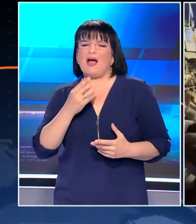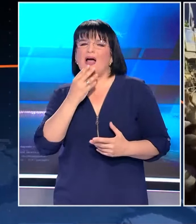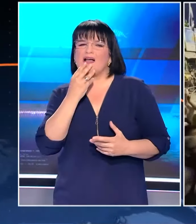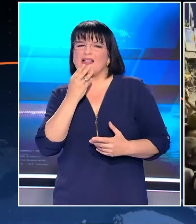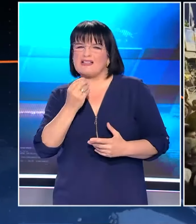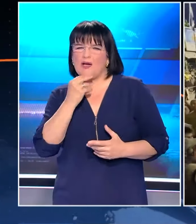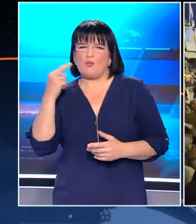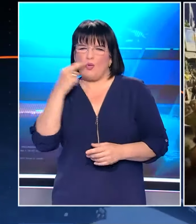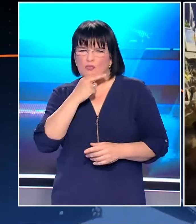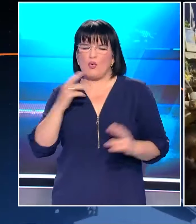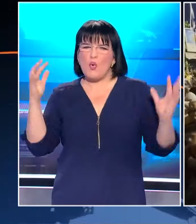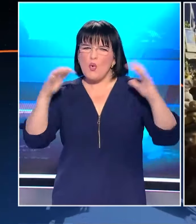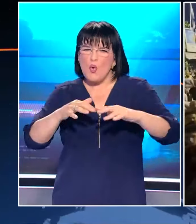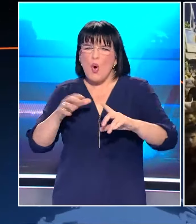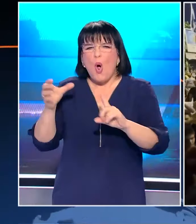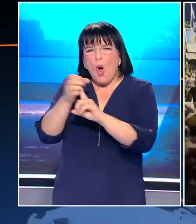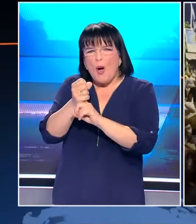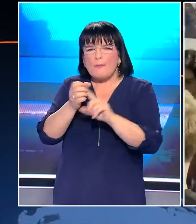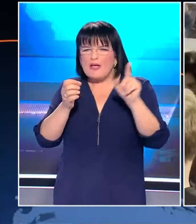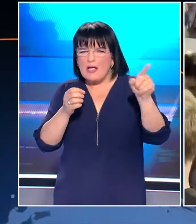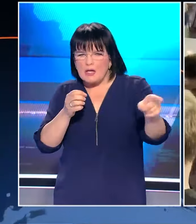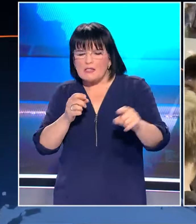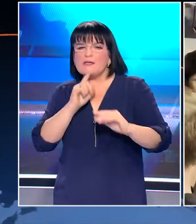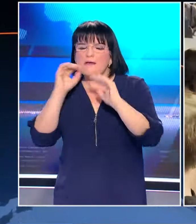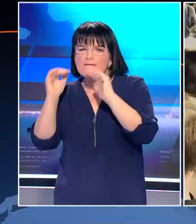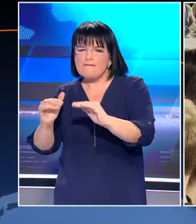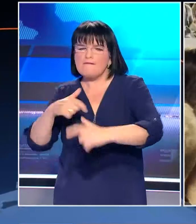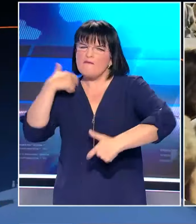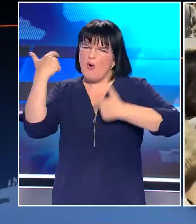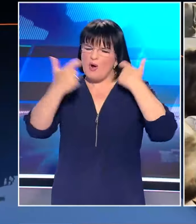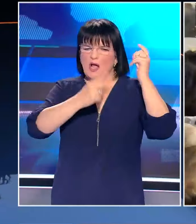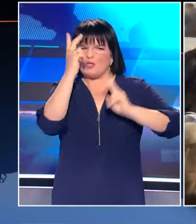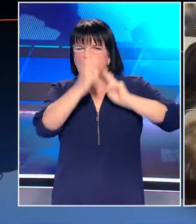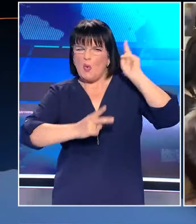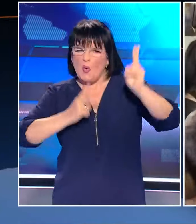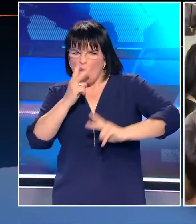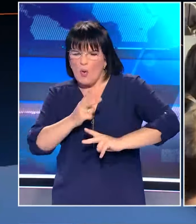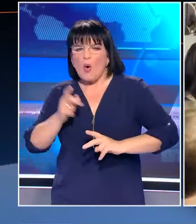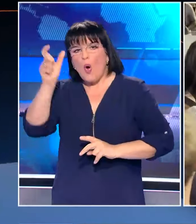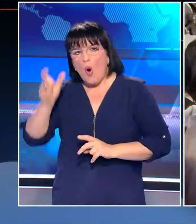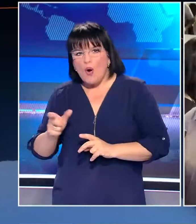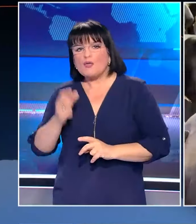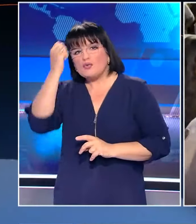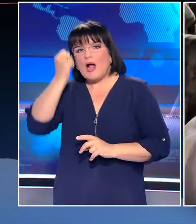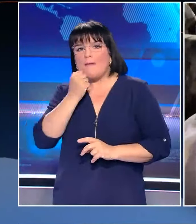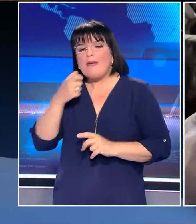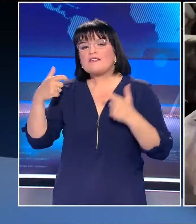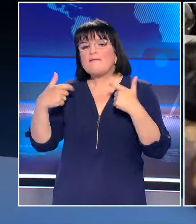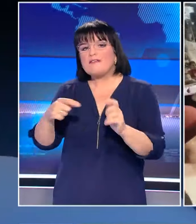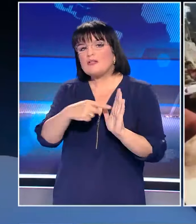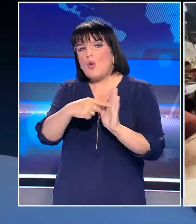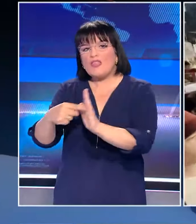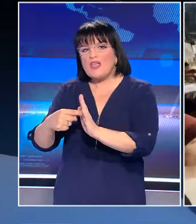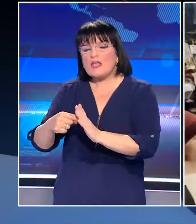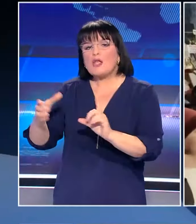με τις διαδηλώσεις συγγενών ομήρων και πολιτών να συνεχίζονται ιδιαίτερα μετά την έκκληση ομήρου αλλά και των συγγενών του τον οποίο